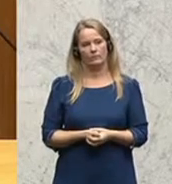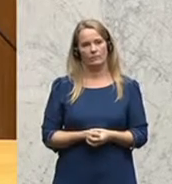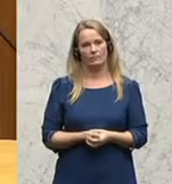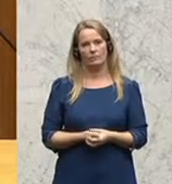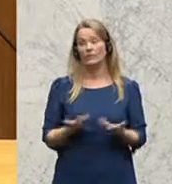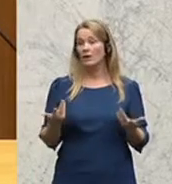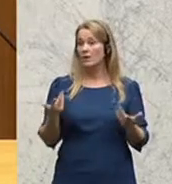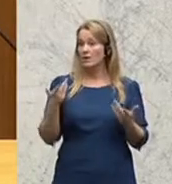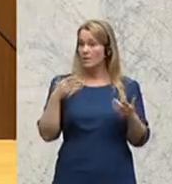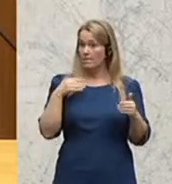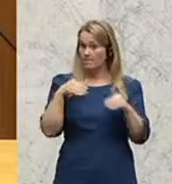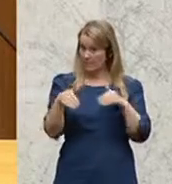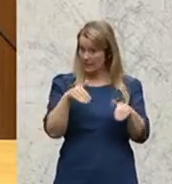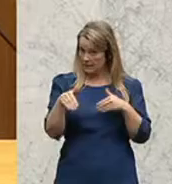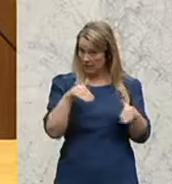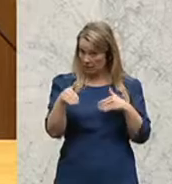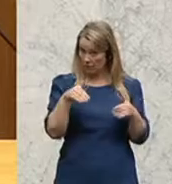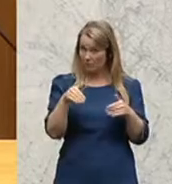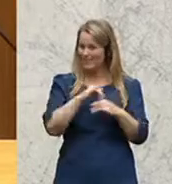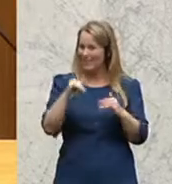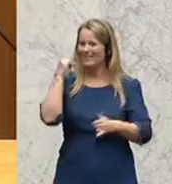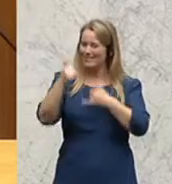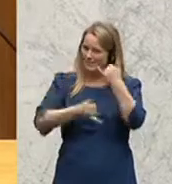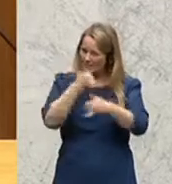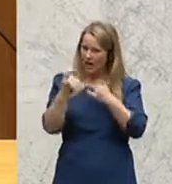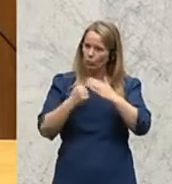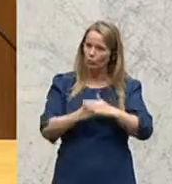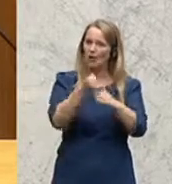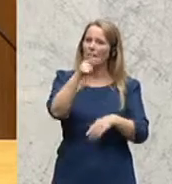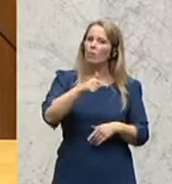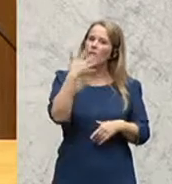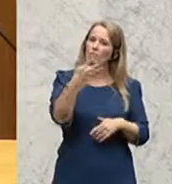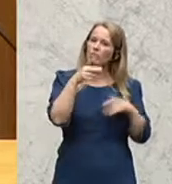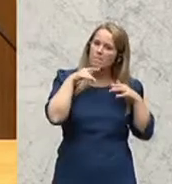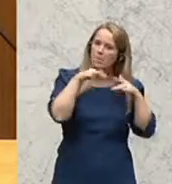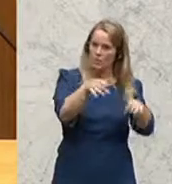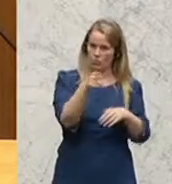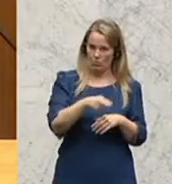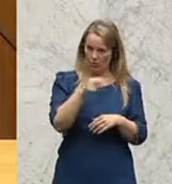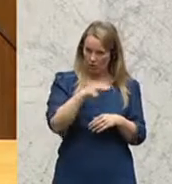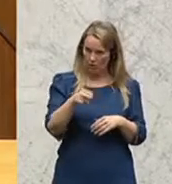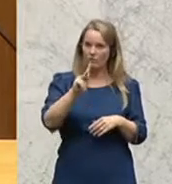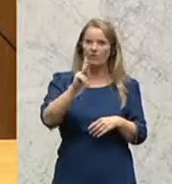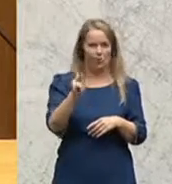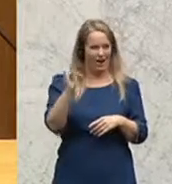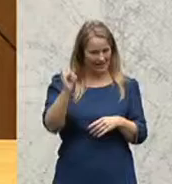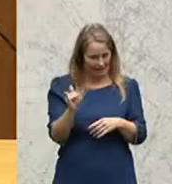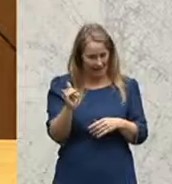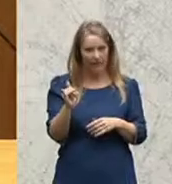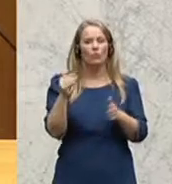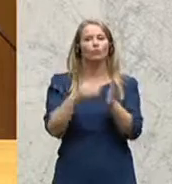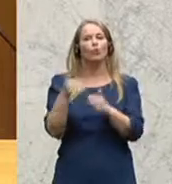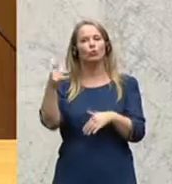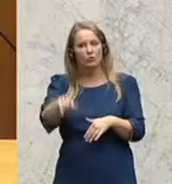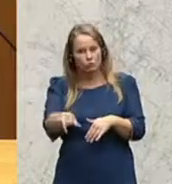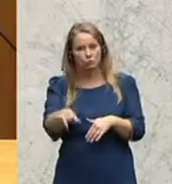Das Ministerium unterstützt jährlich mit 1,5 Millionen Euro den VKI und dazu kommt